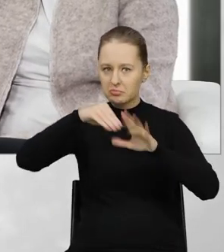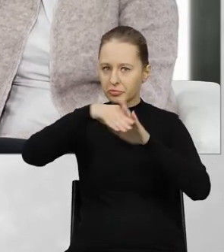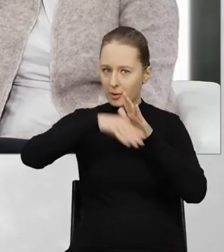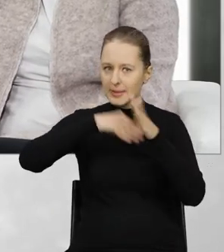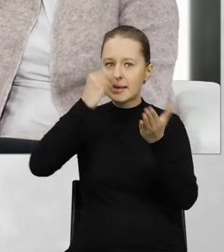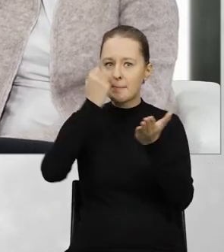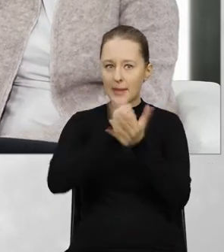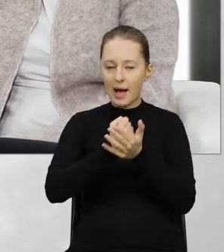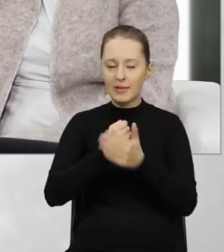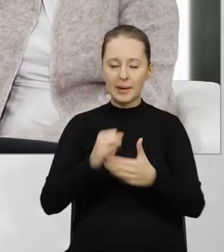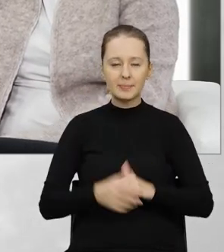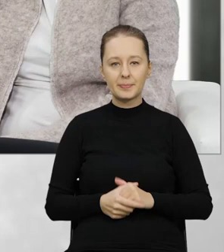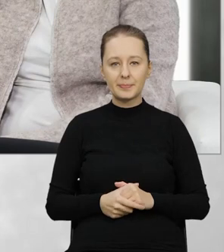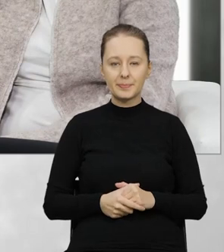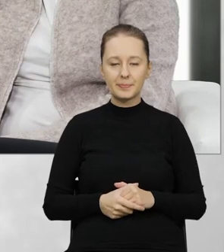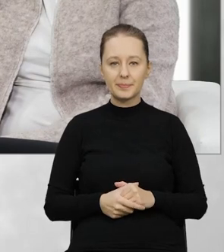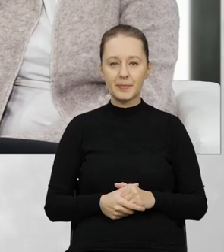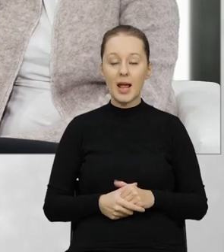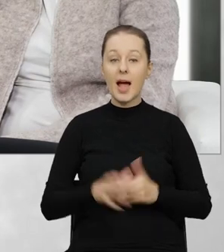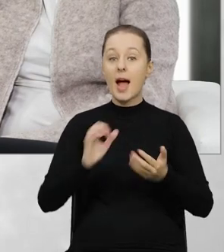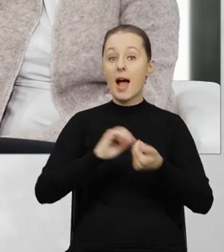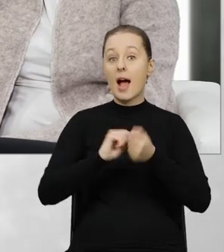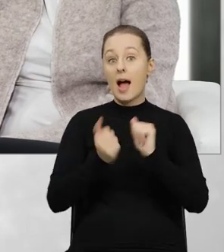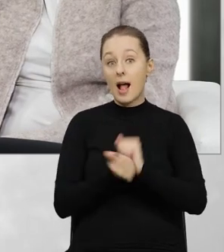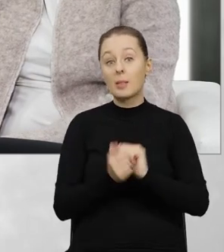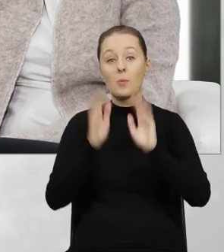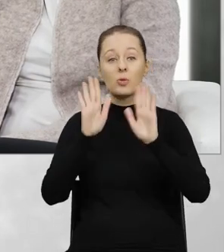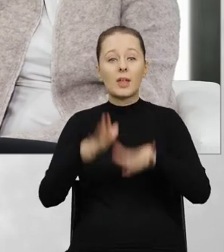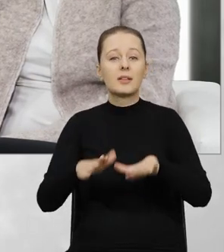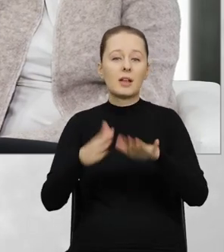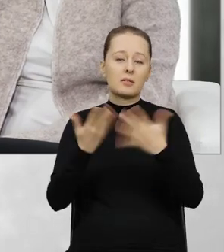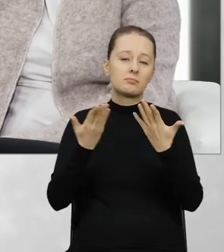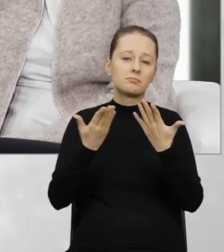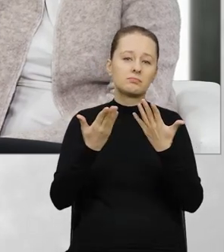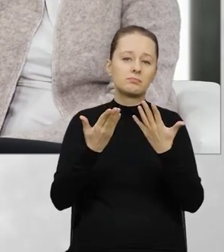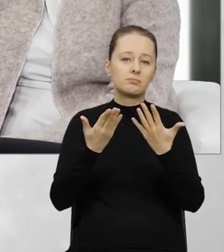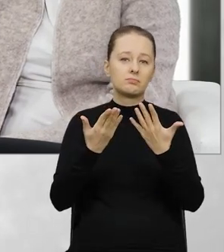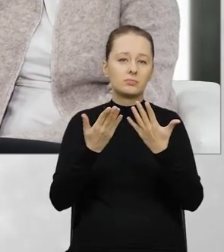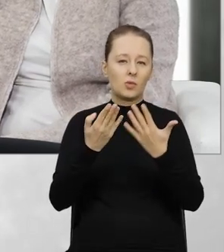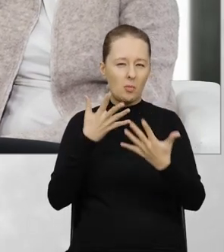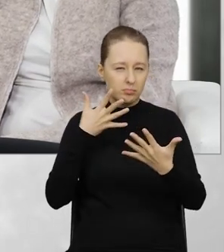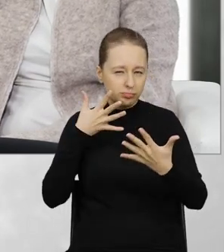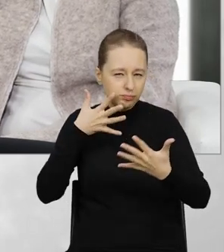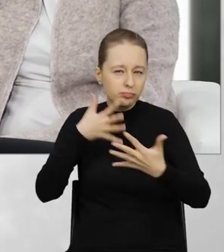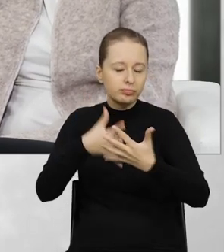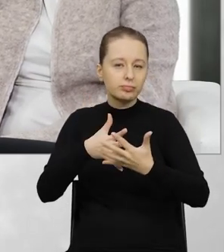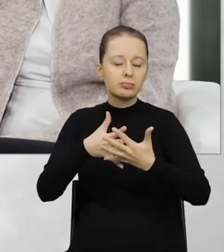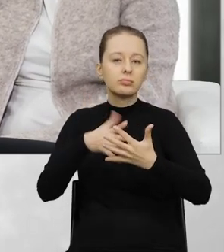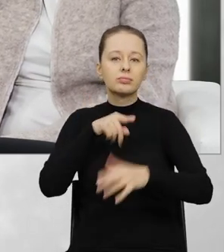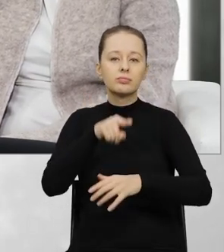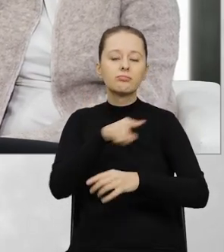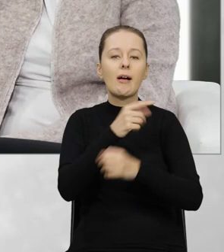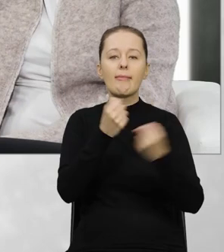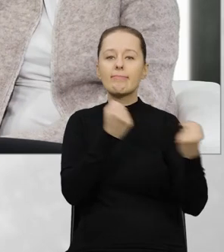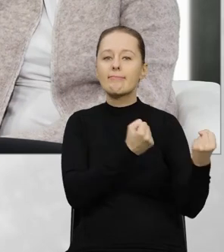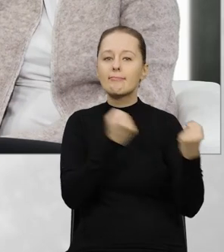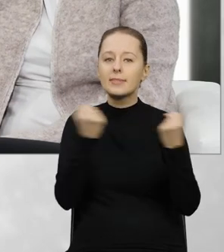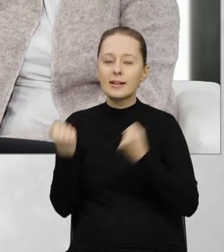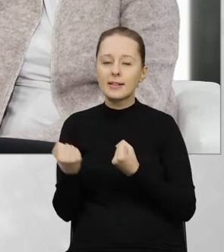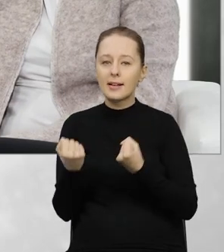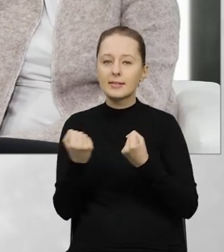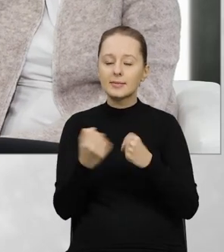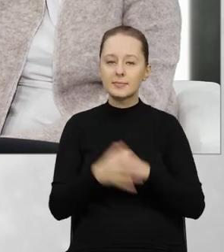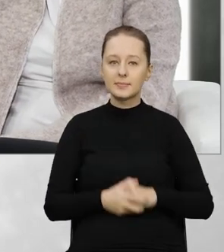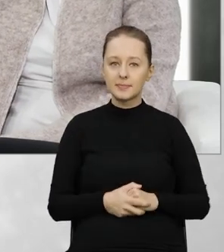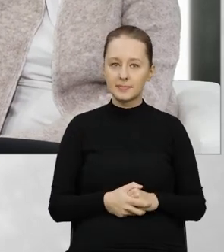czy też zapewnieniu takiej przejrzystości w transakcjach